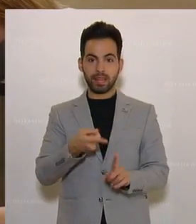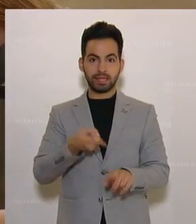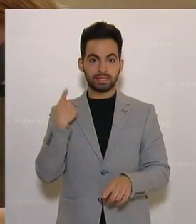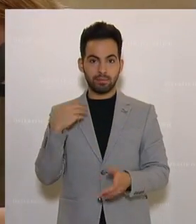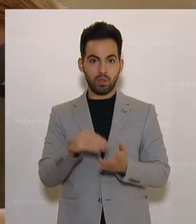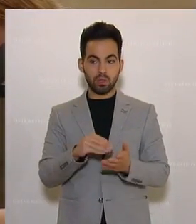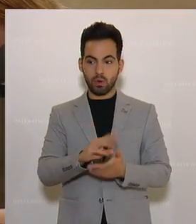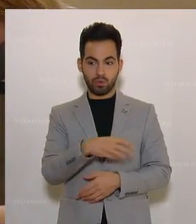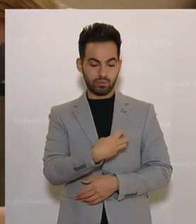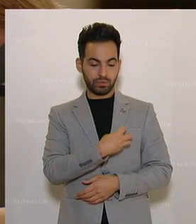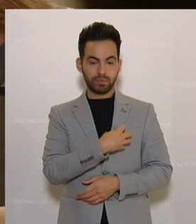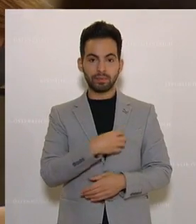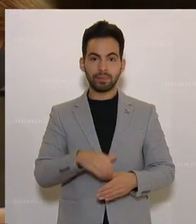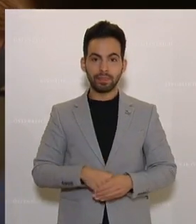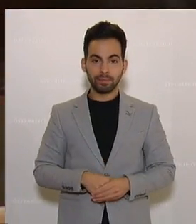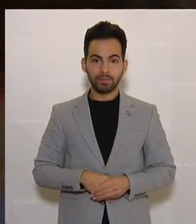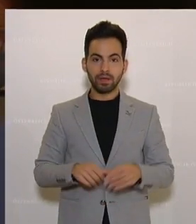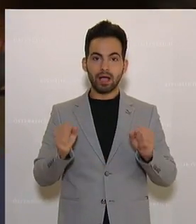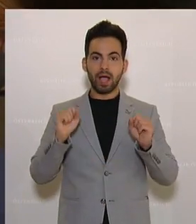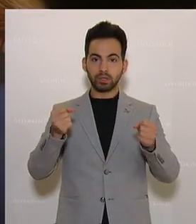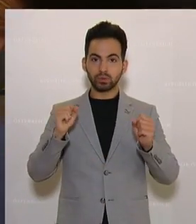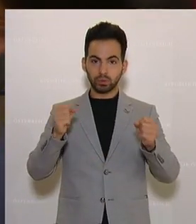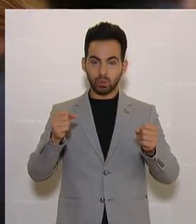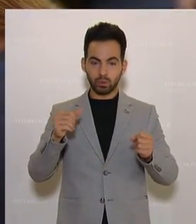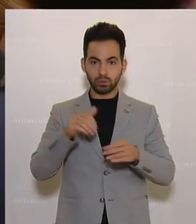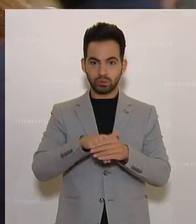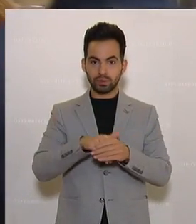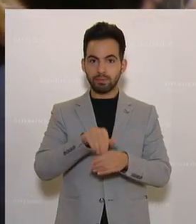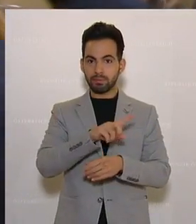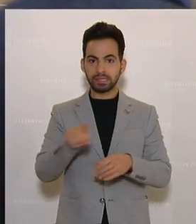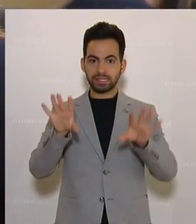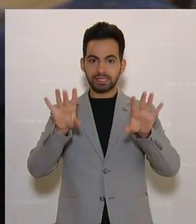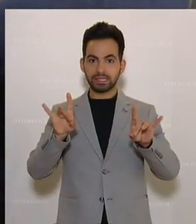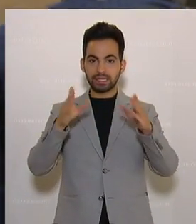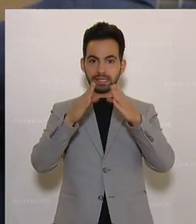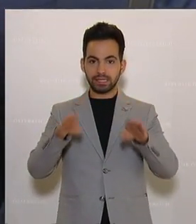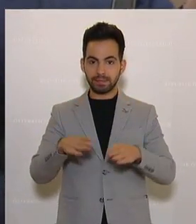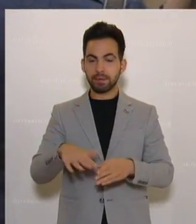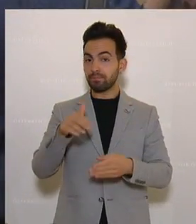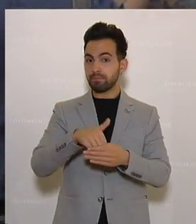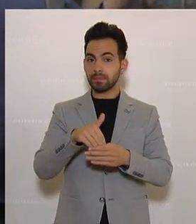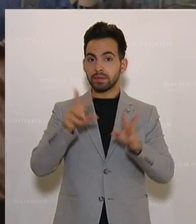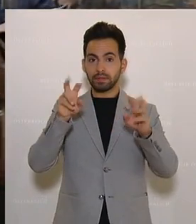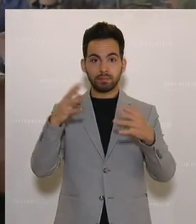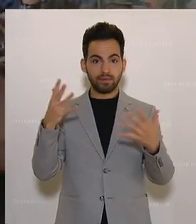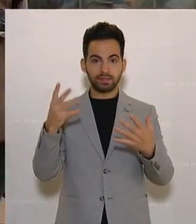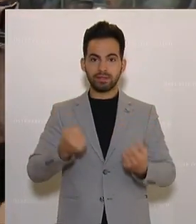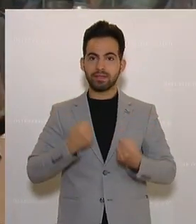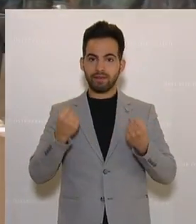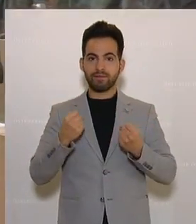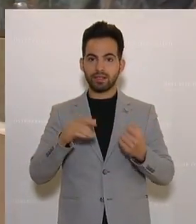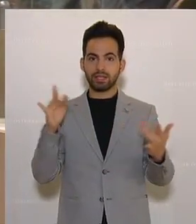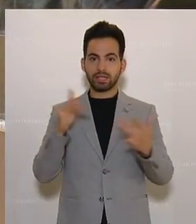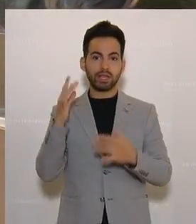dass wir diese Aktion der UNO, die bis zum 10. Dezember läuft, gegen Gewalt an Frauen, auch wirklich